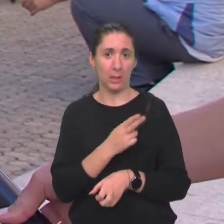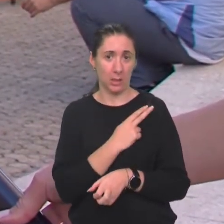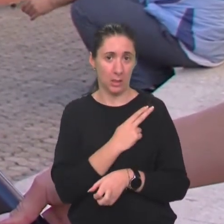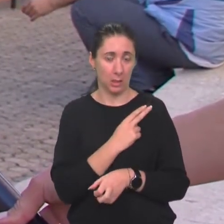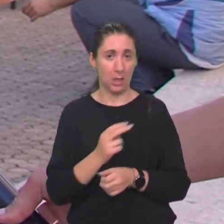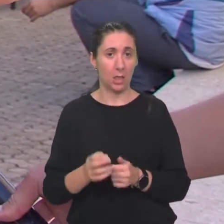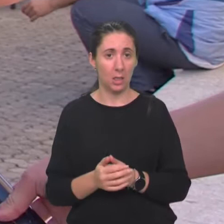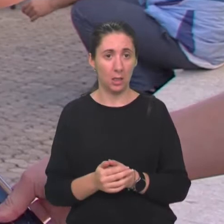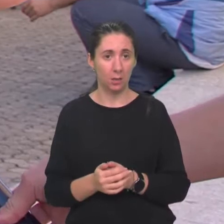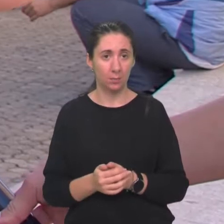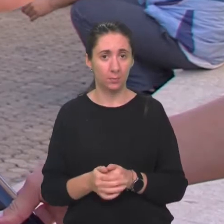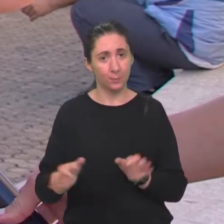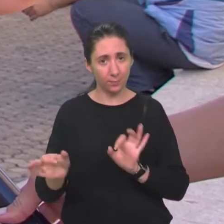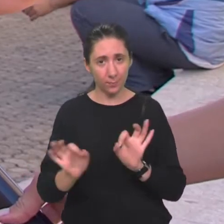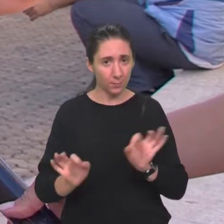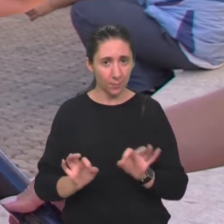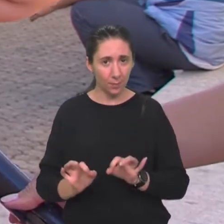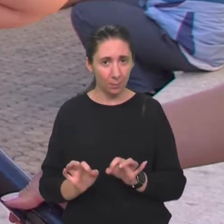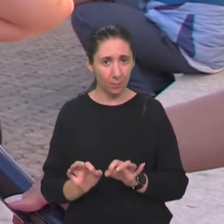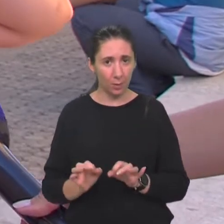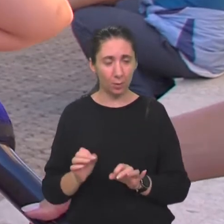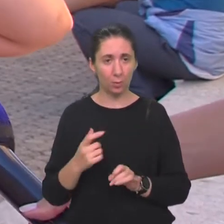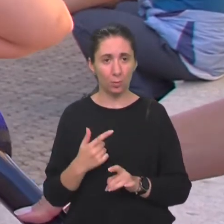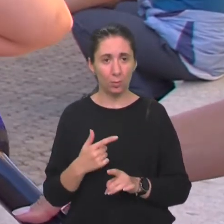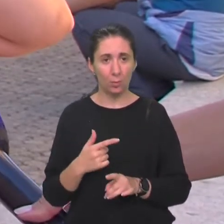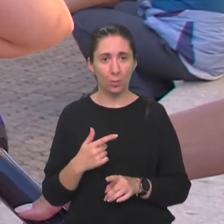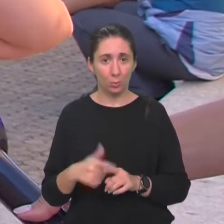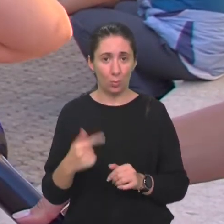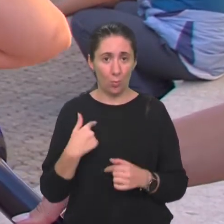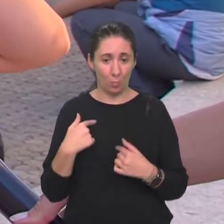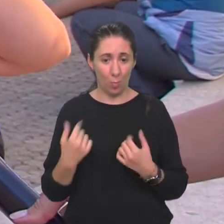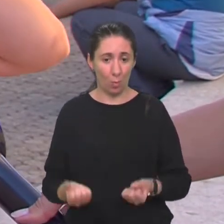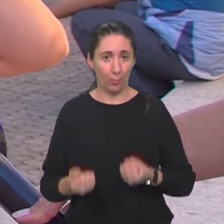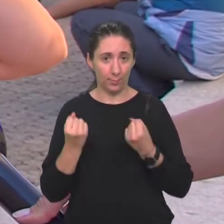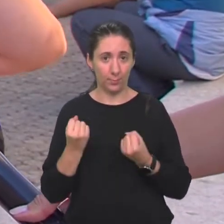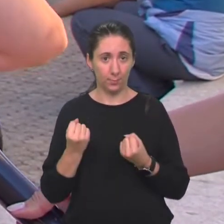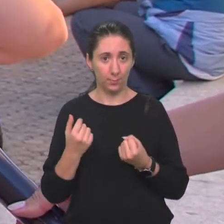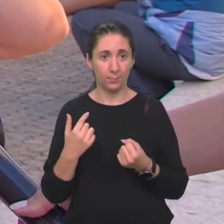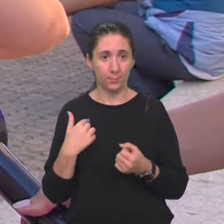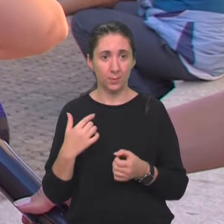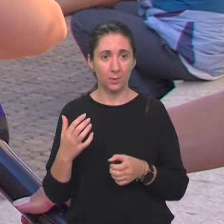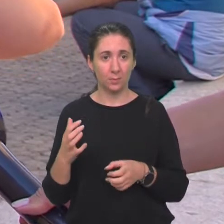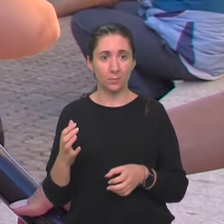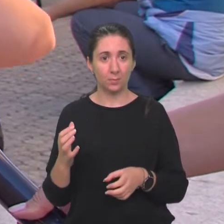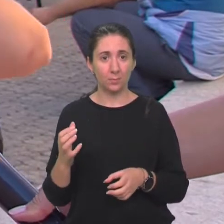iskrena. Pripremu sam zbog svojeg poteškoća povjerila